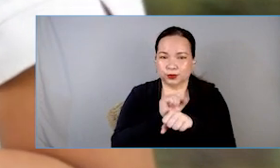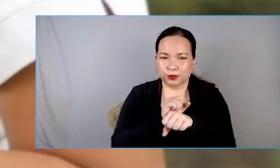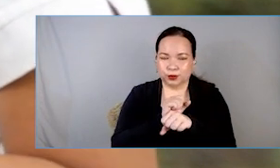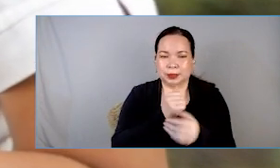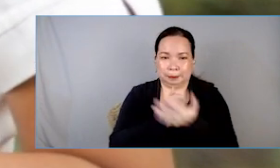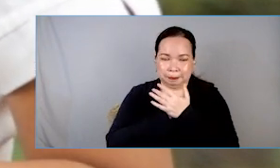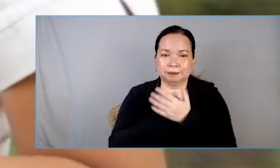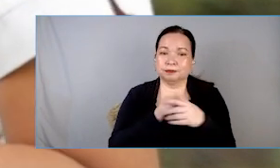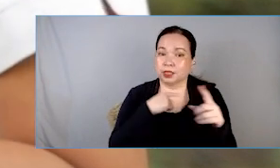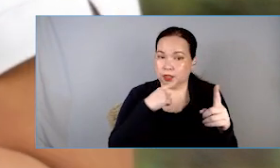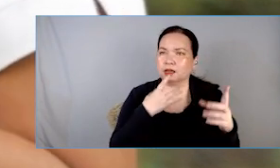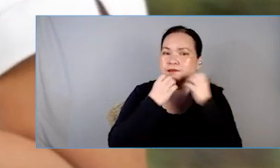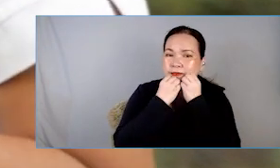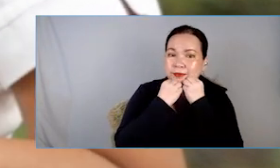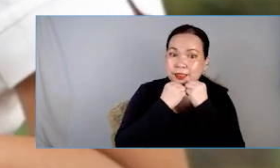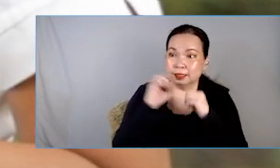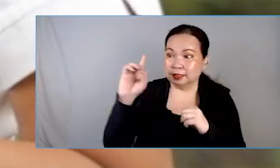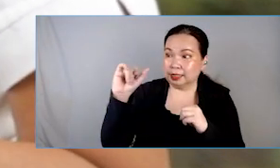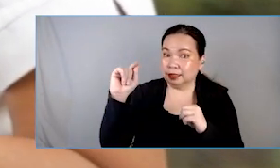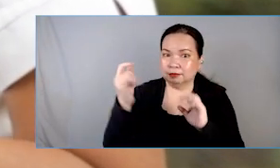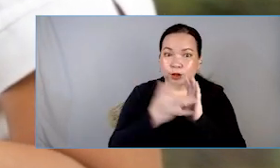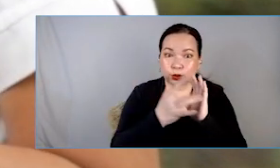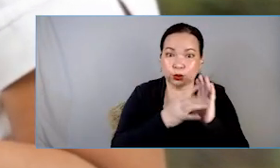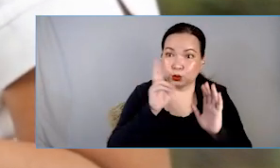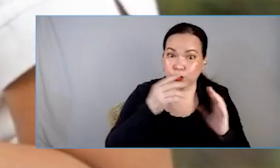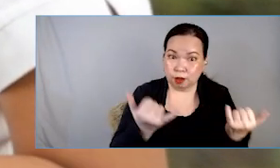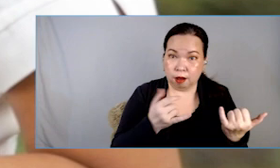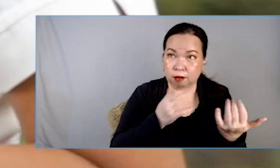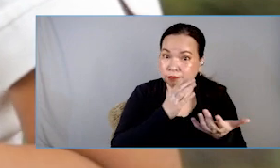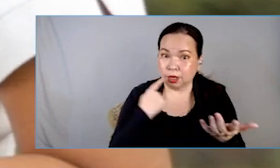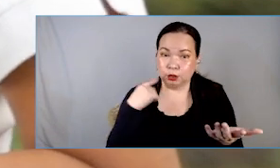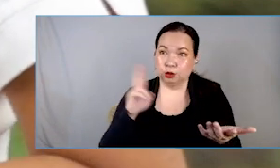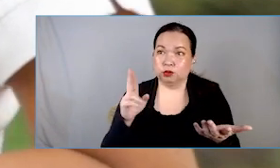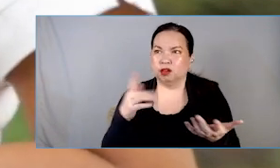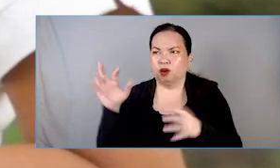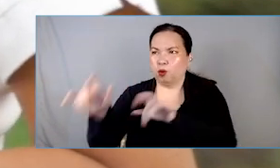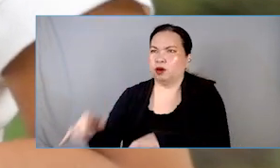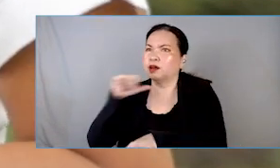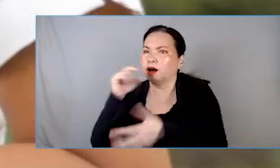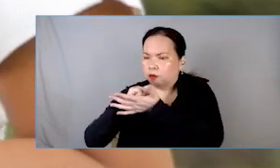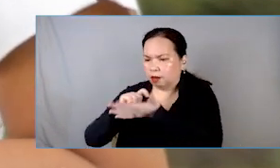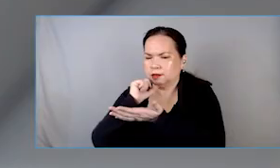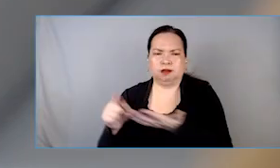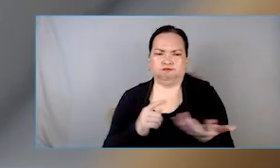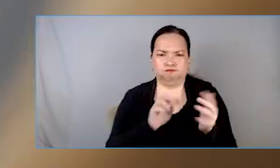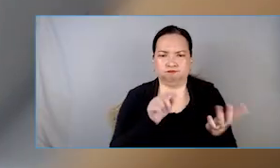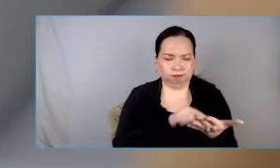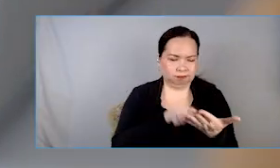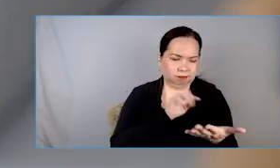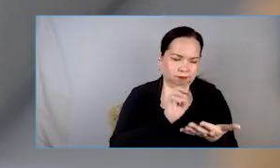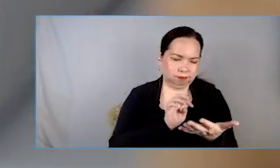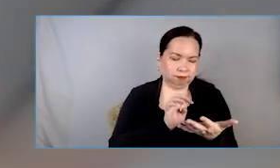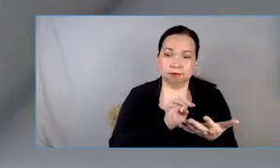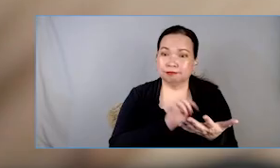digitized na po yung data na ginagamit namin, patulog nito, sa tablet na lang kami po mag-update-update, mabilis